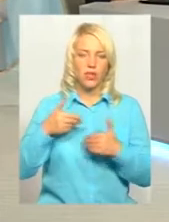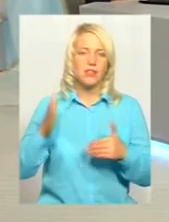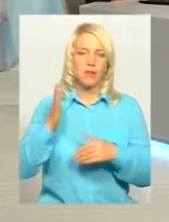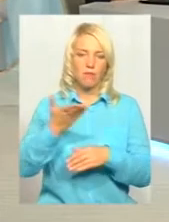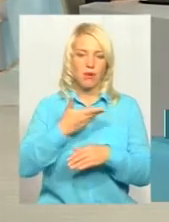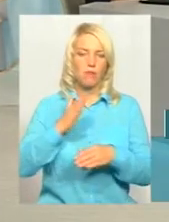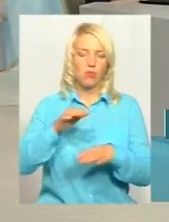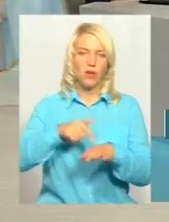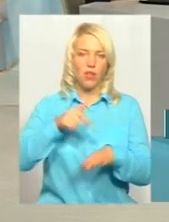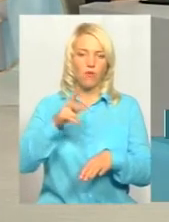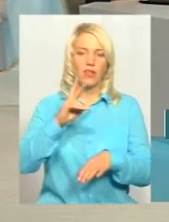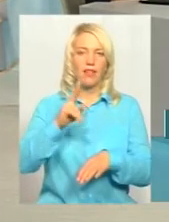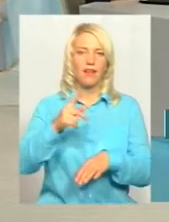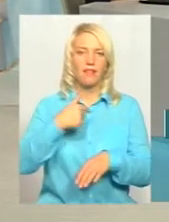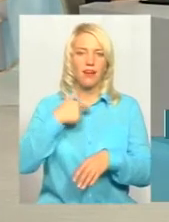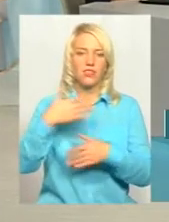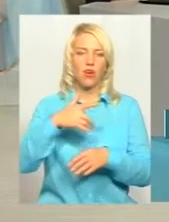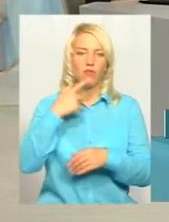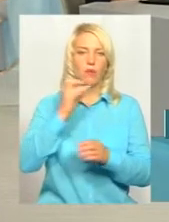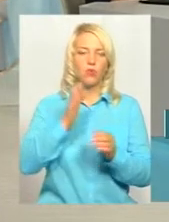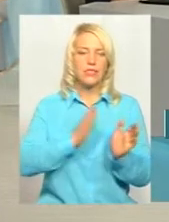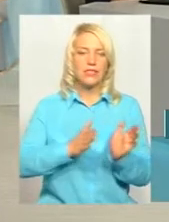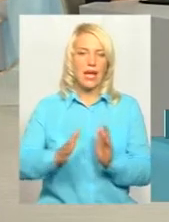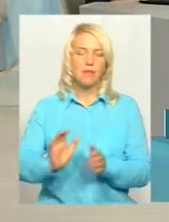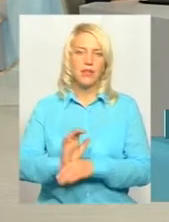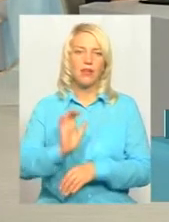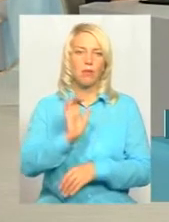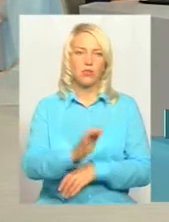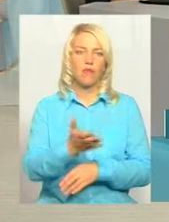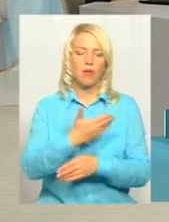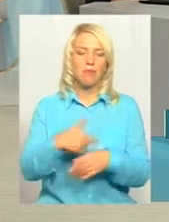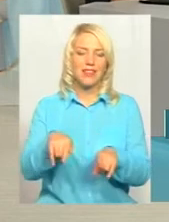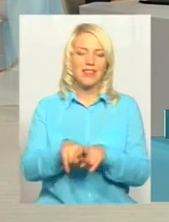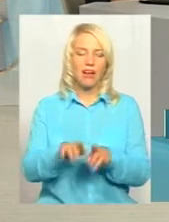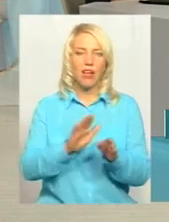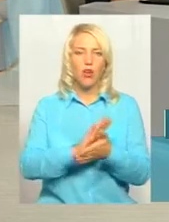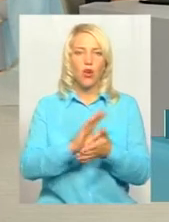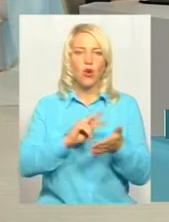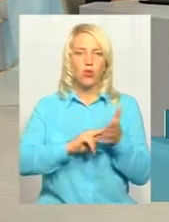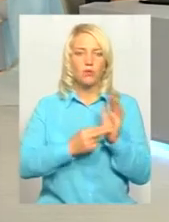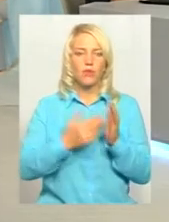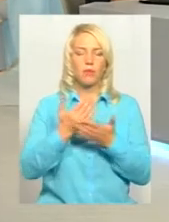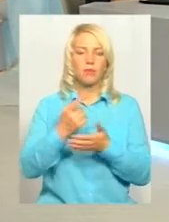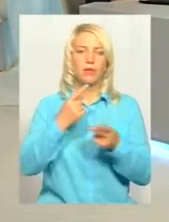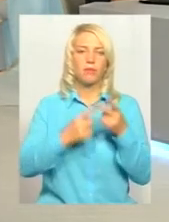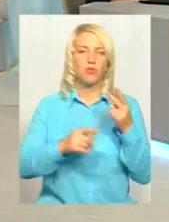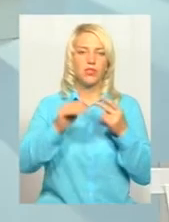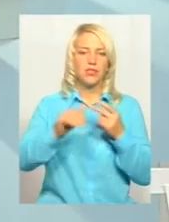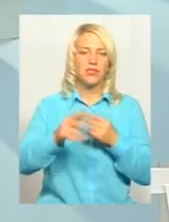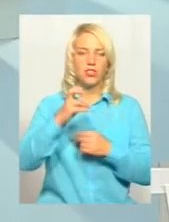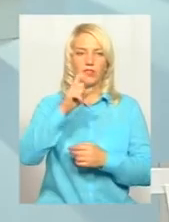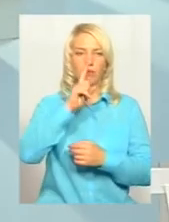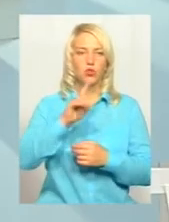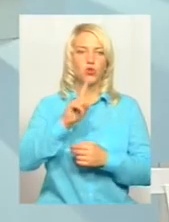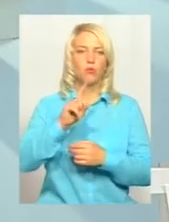говорив, що будуть стабільні поставки, і ми так розстанували, наприклад, по півтора тисячі на місяць, що в нас був великий